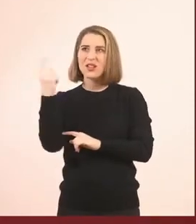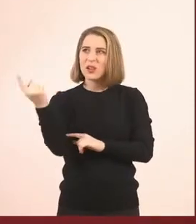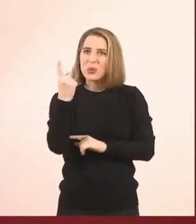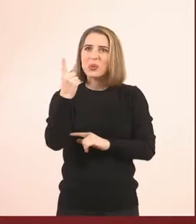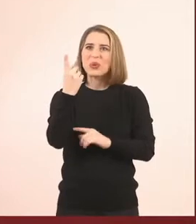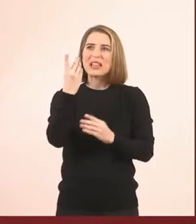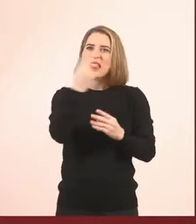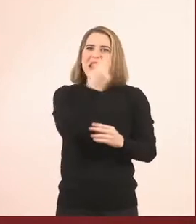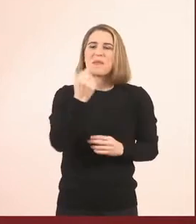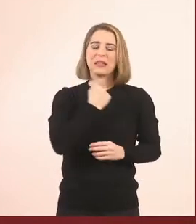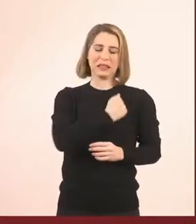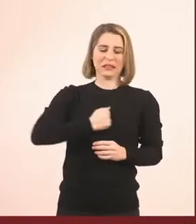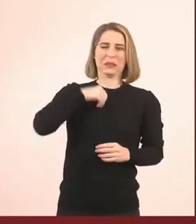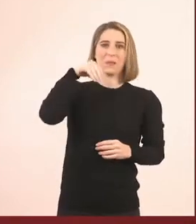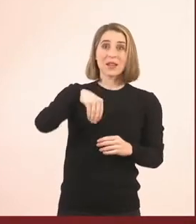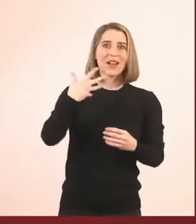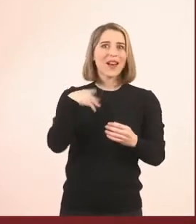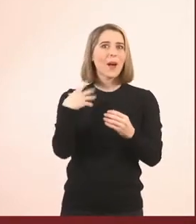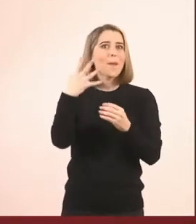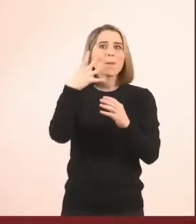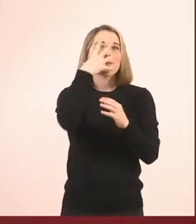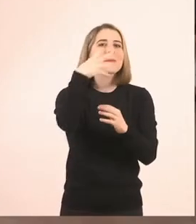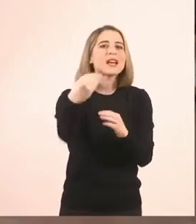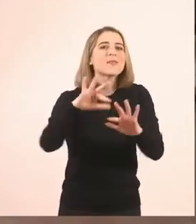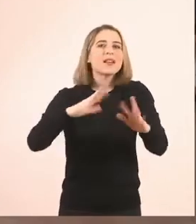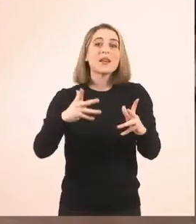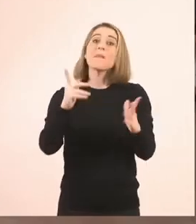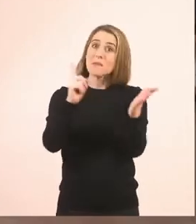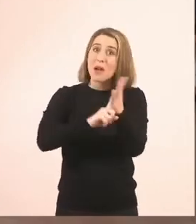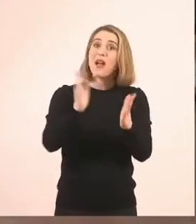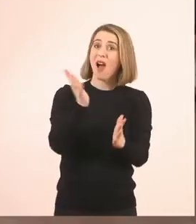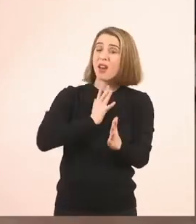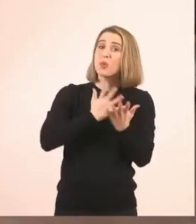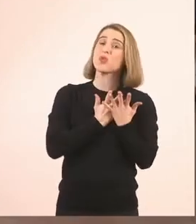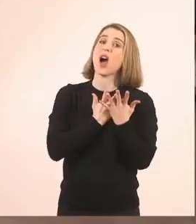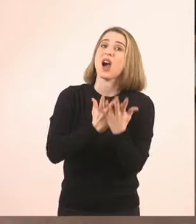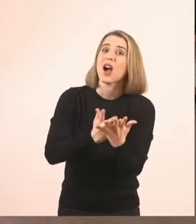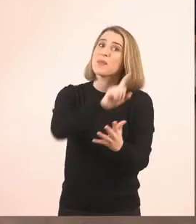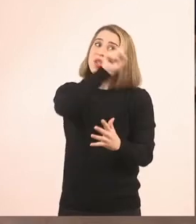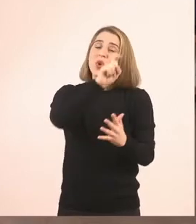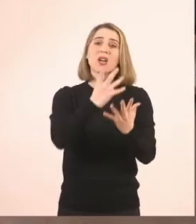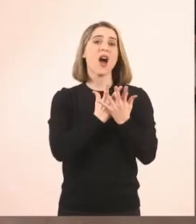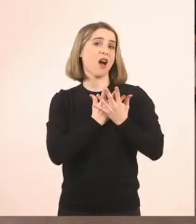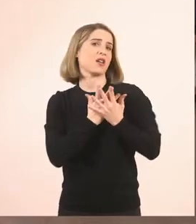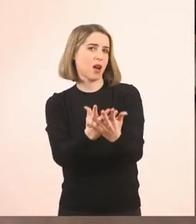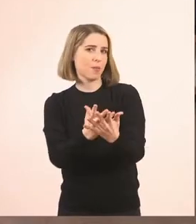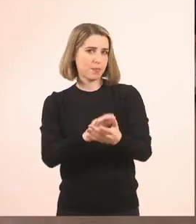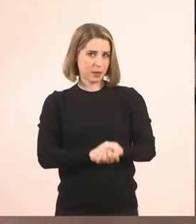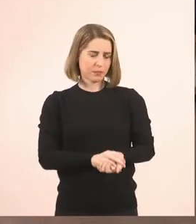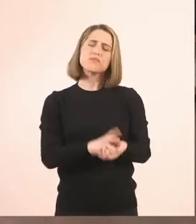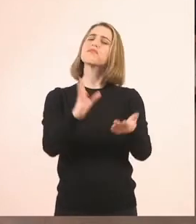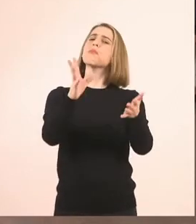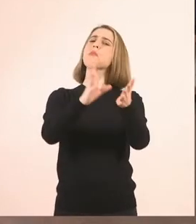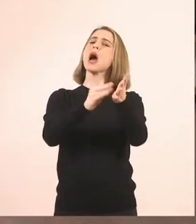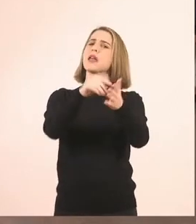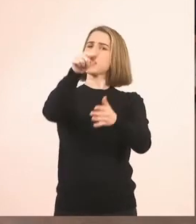έδινε ένα νόημα ότι πρέπει να αγαπάμε τους ανθρώπους και τη ζωή γενικότερα. Λοιπόν, θέλω να σας πω τώρα ότι πείτε ότι παίζετε αυτό